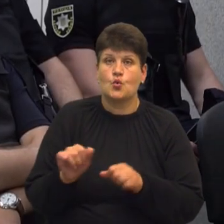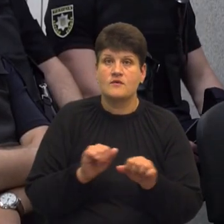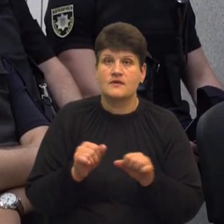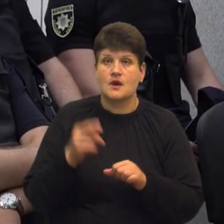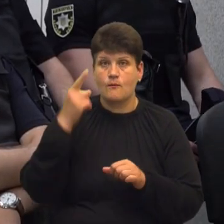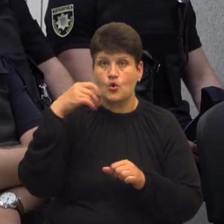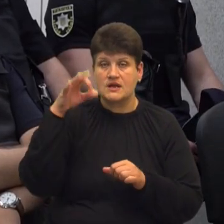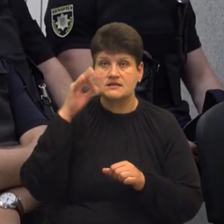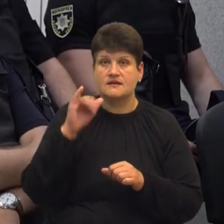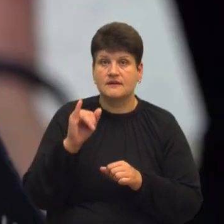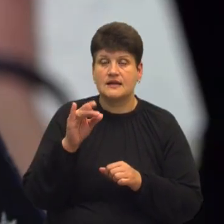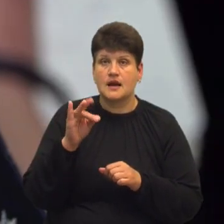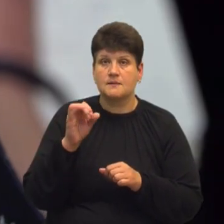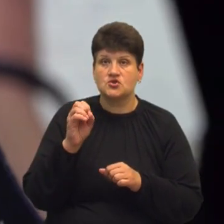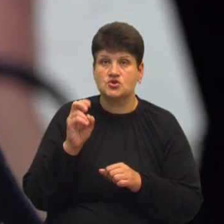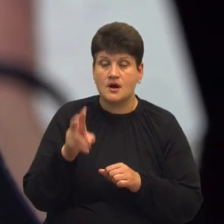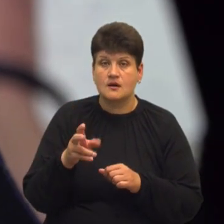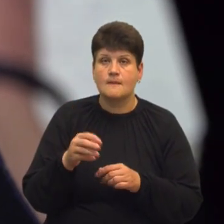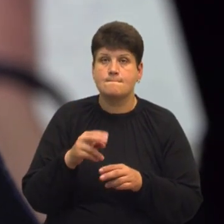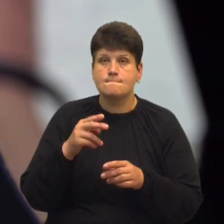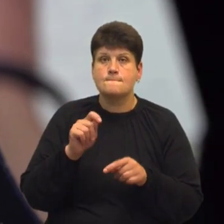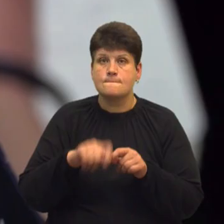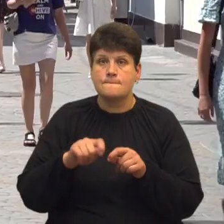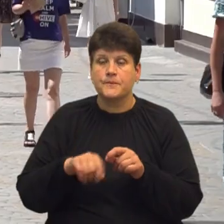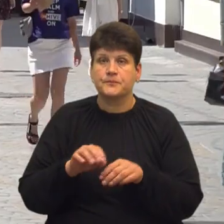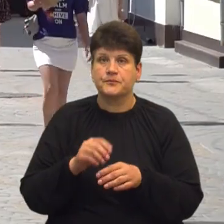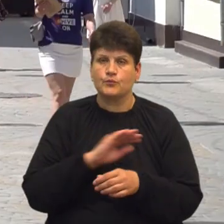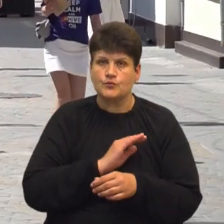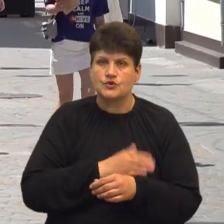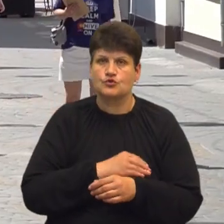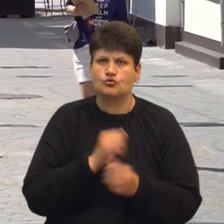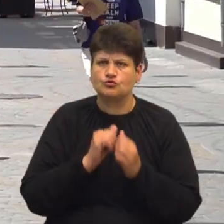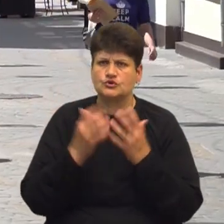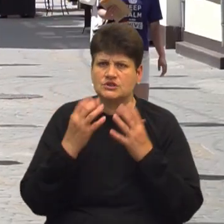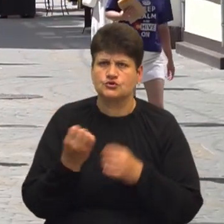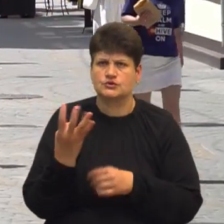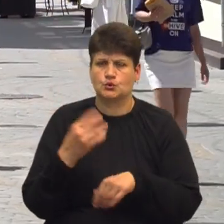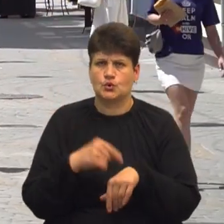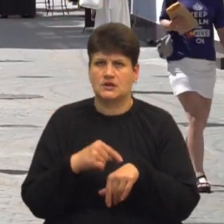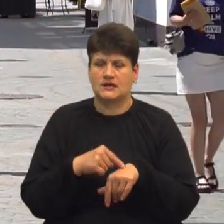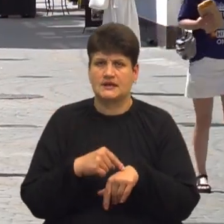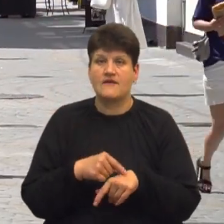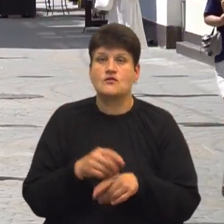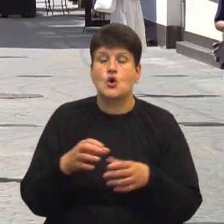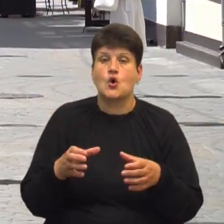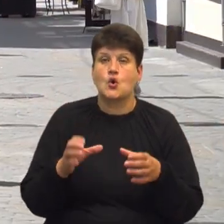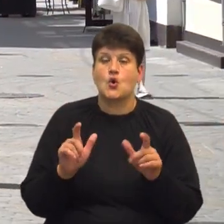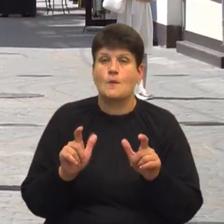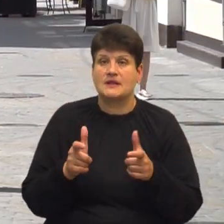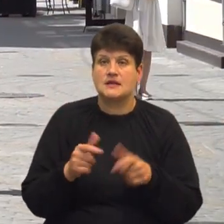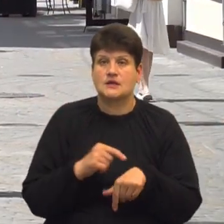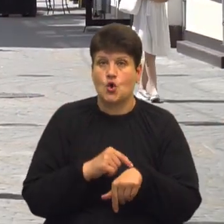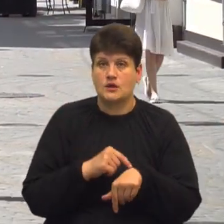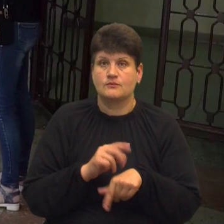Іван Рибчак. За його словами, патрулювання посилюють щоденно з 14-ї години. Під час комендантської години їх заміятимуть